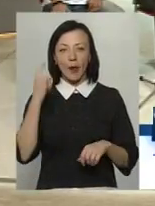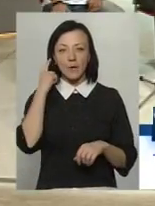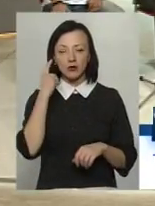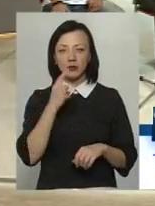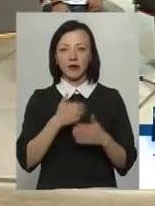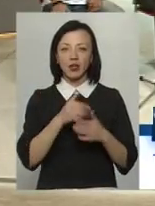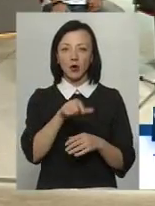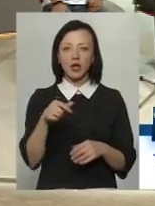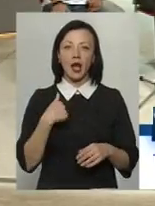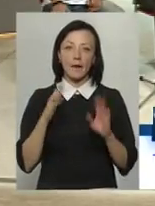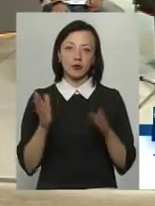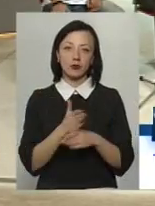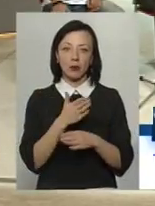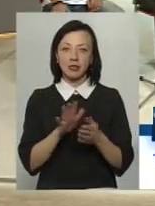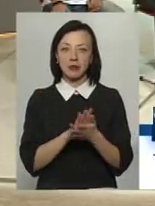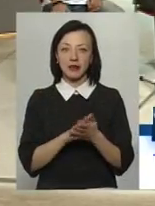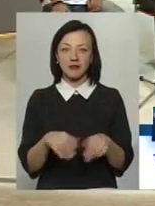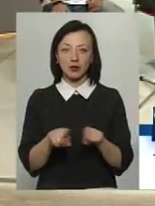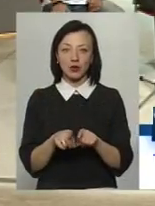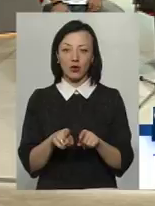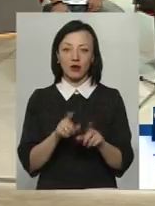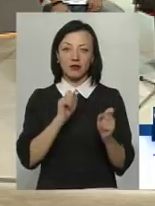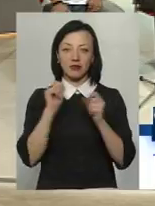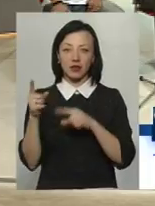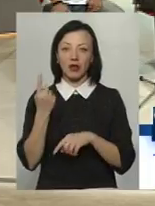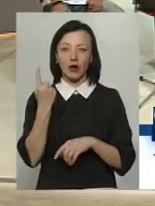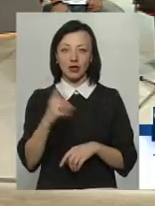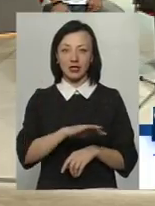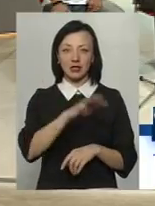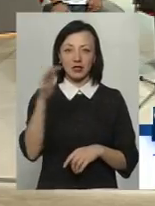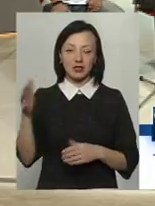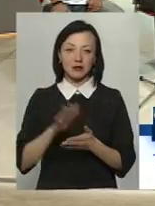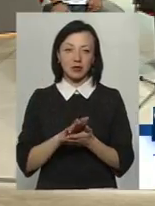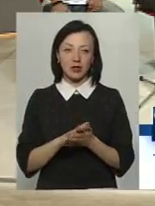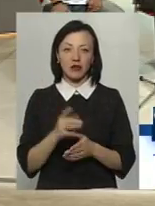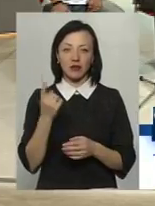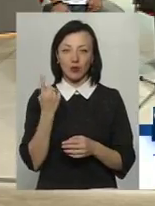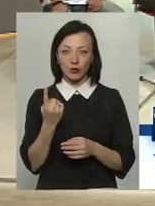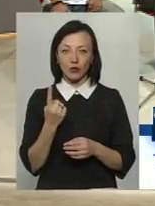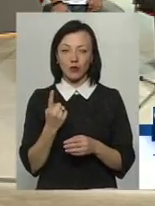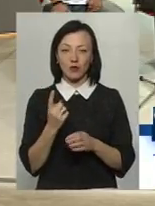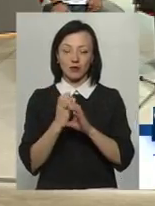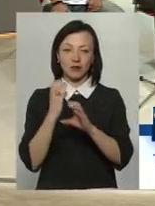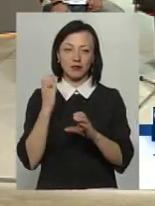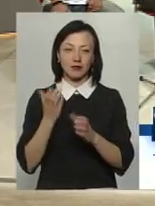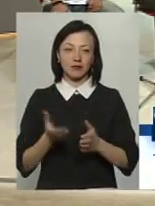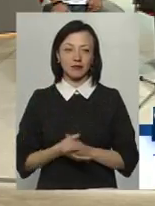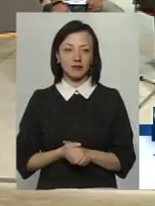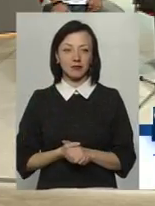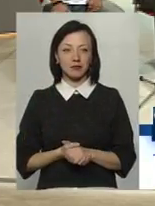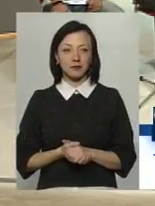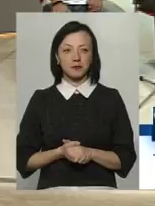ну, ну, що ж, я буду сортувати сміття, все одно воно потім їде на один і той самий смітник в одній і тій